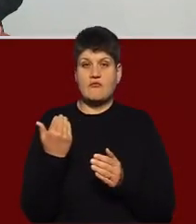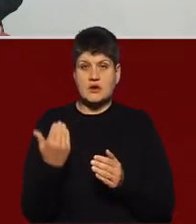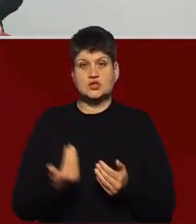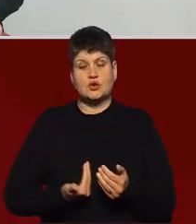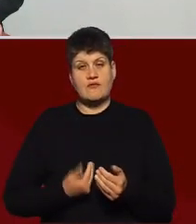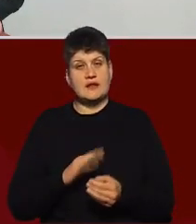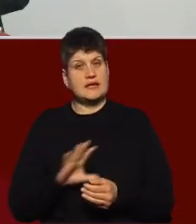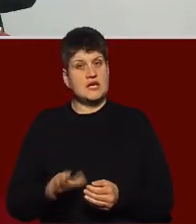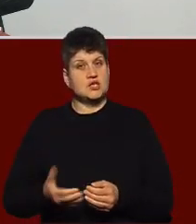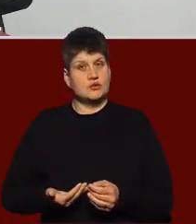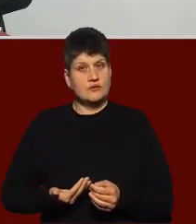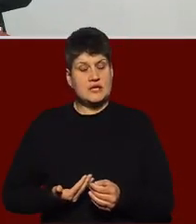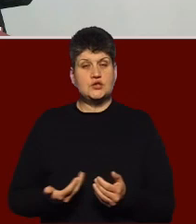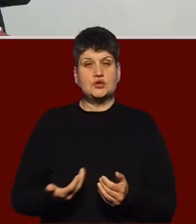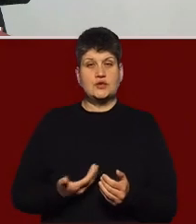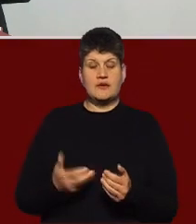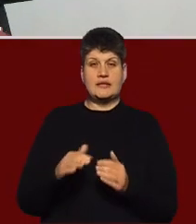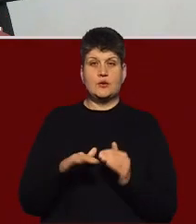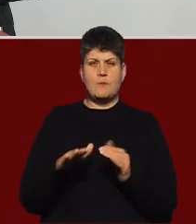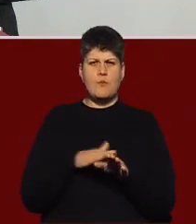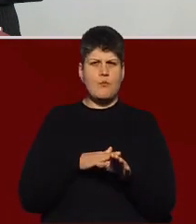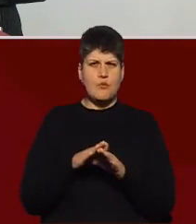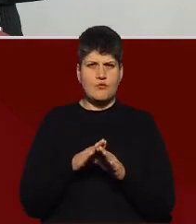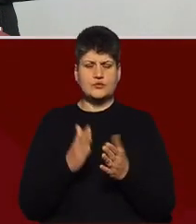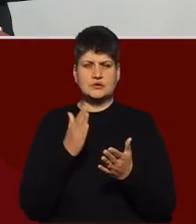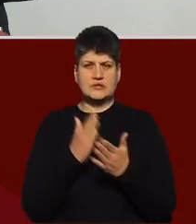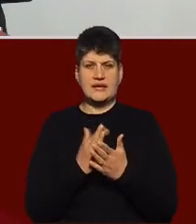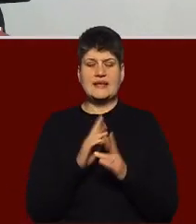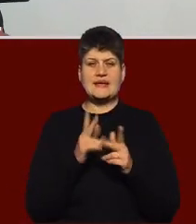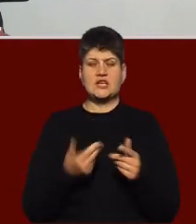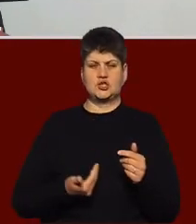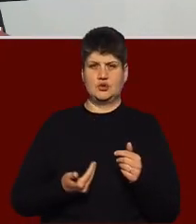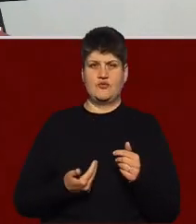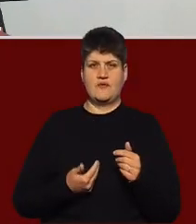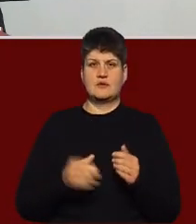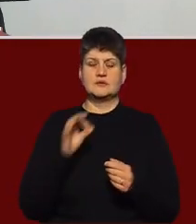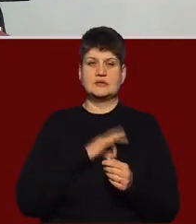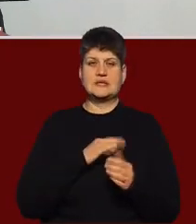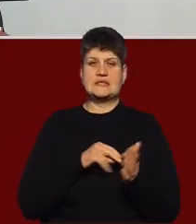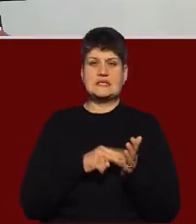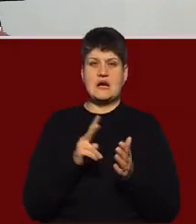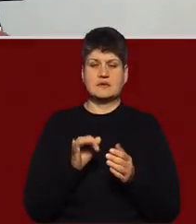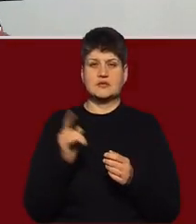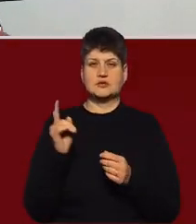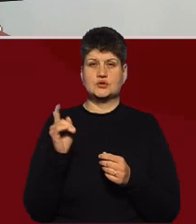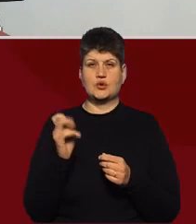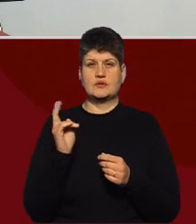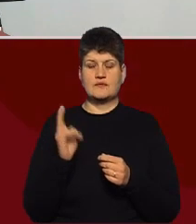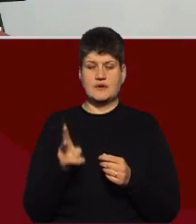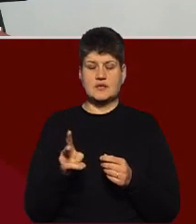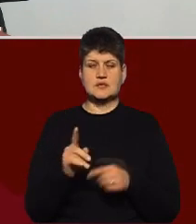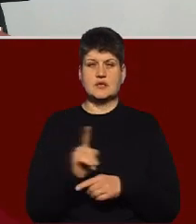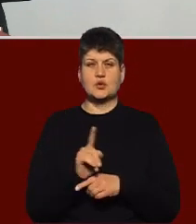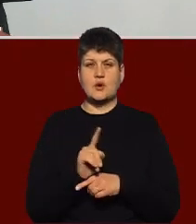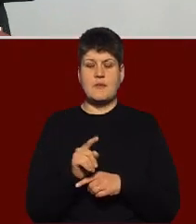житлова нерухомість повністю визнана як житлова нерухомість, застосується норма пільгова 120,